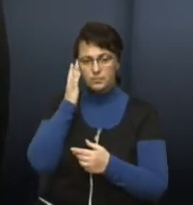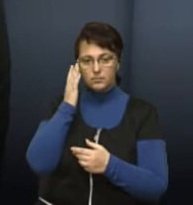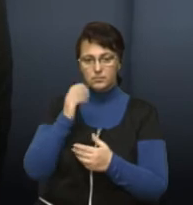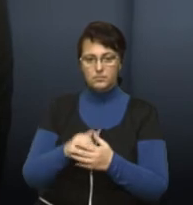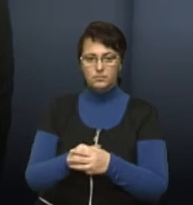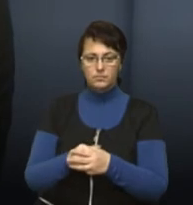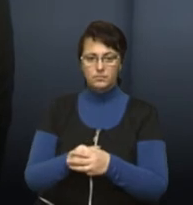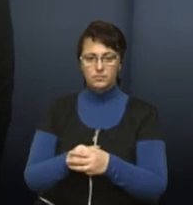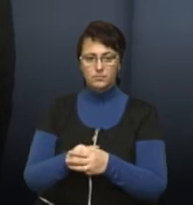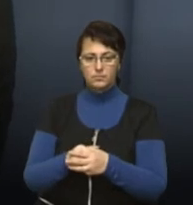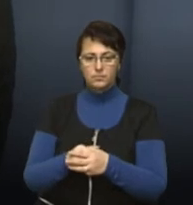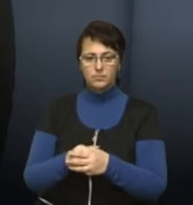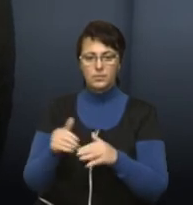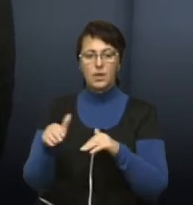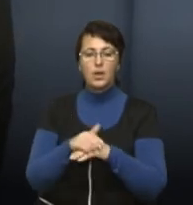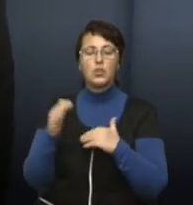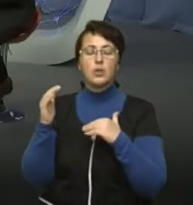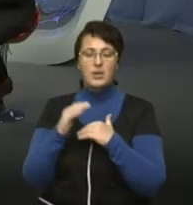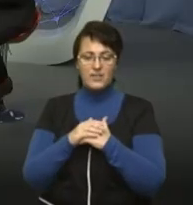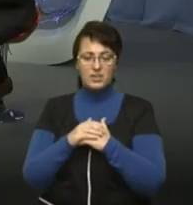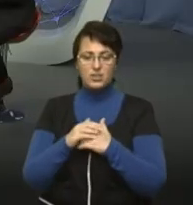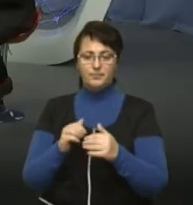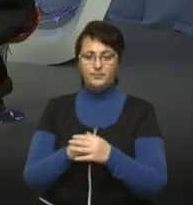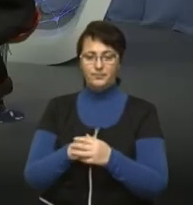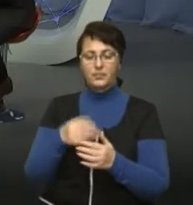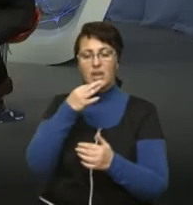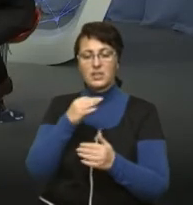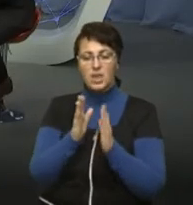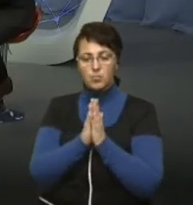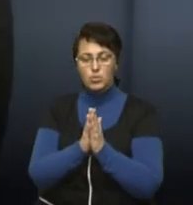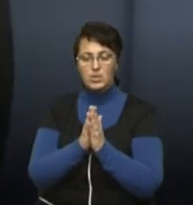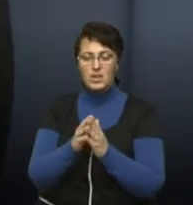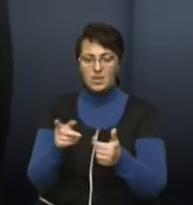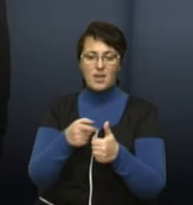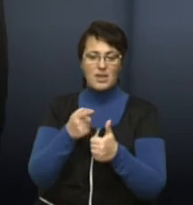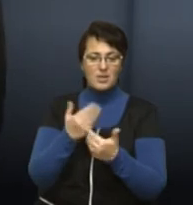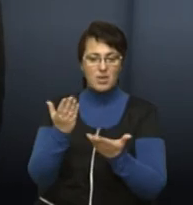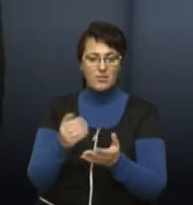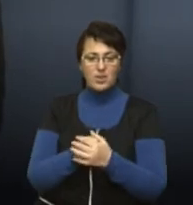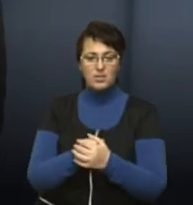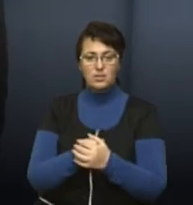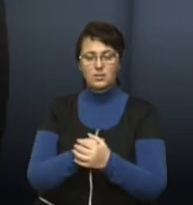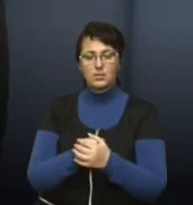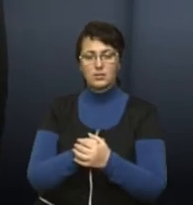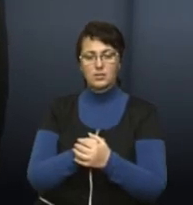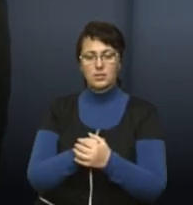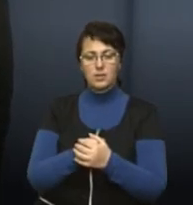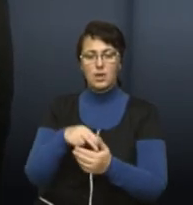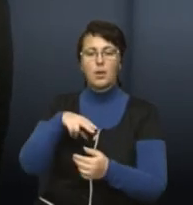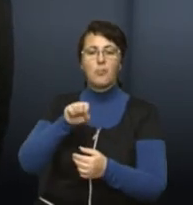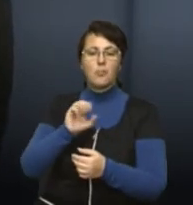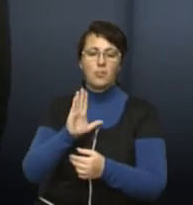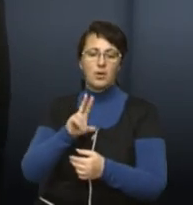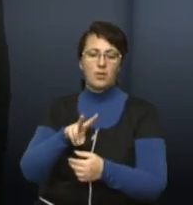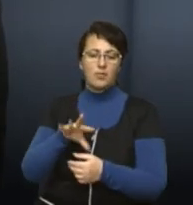Доброго вечора вам. Чи чуєте нас? Скажіть, будь ласка, як до вас звертатися, ваше ім'я? Рибі Павло. Павло,